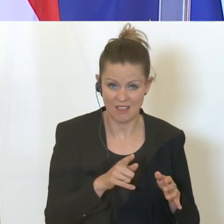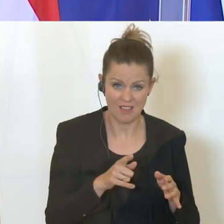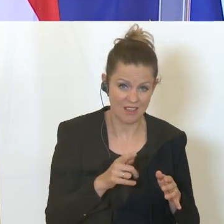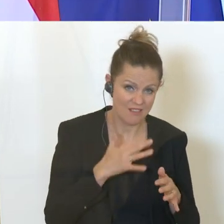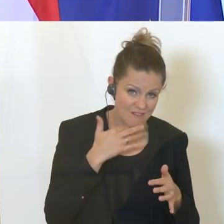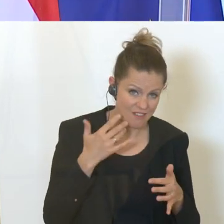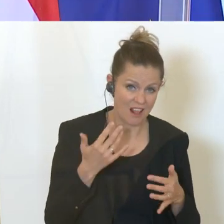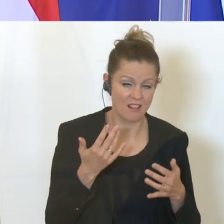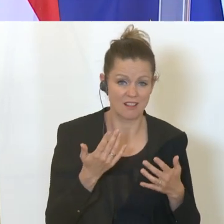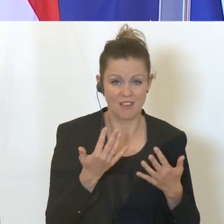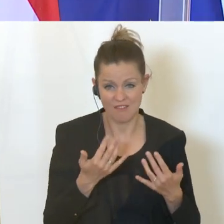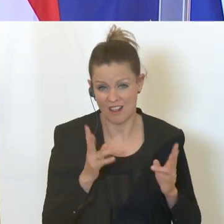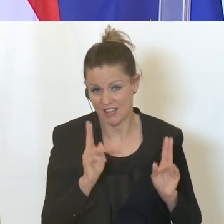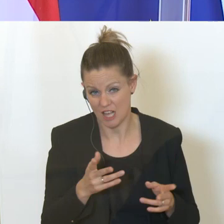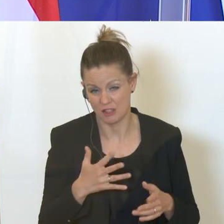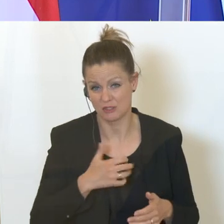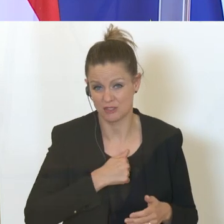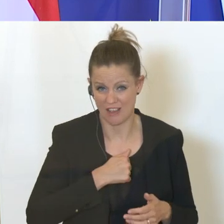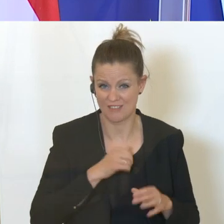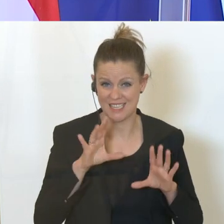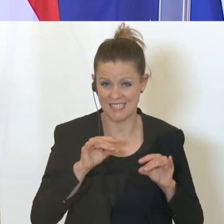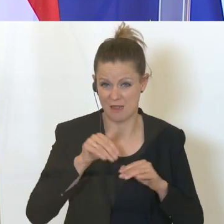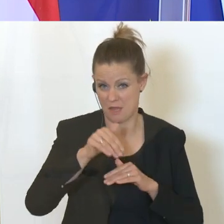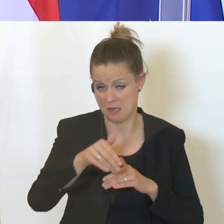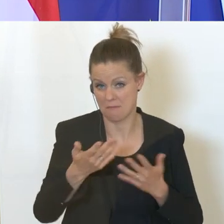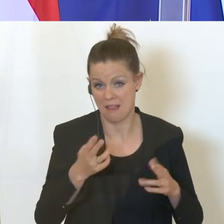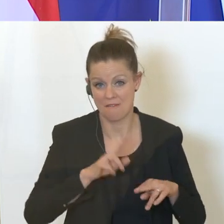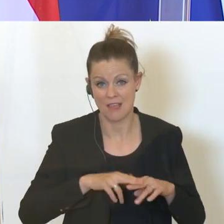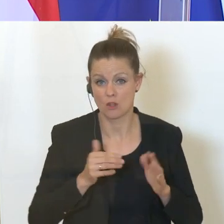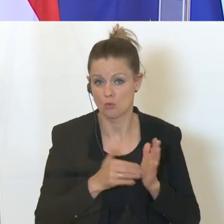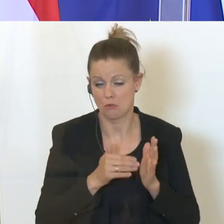mit den 10 Milliarden und auch gegebenenfalls hier die Gespräche suchen.